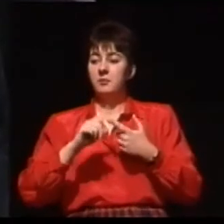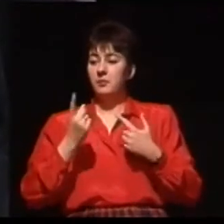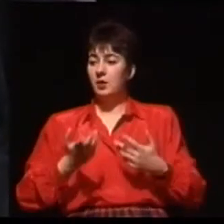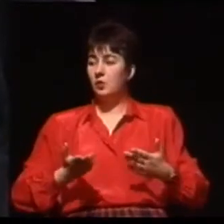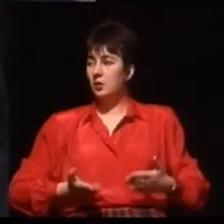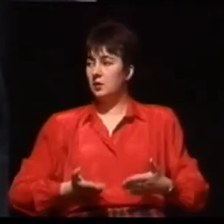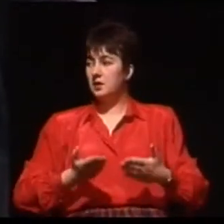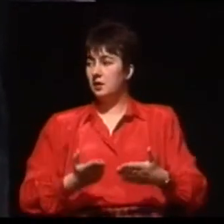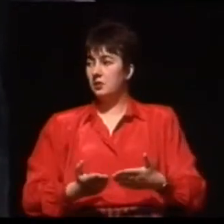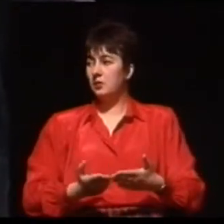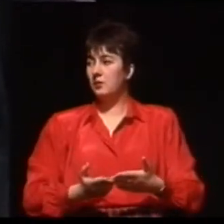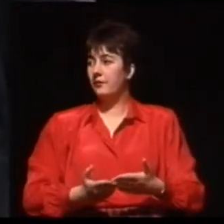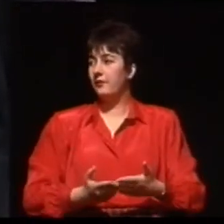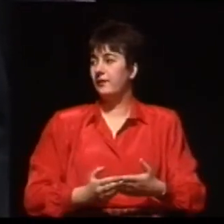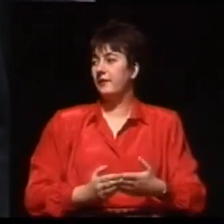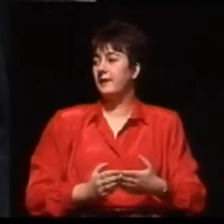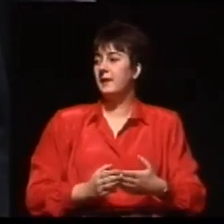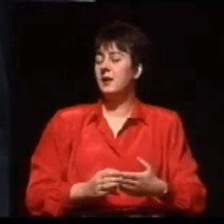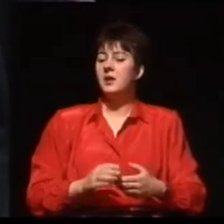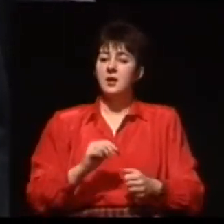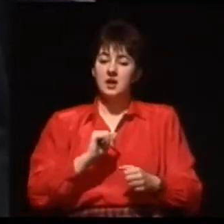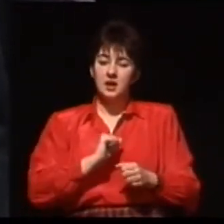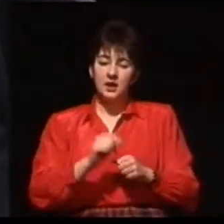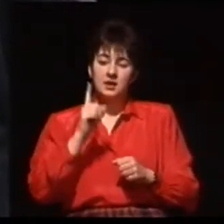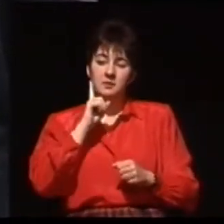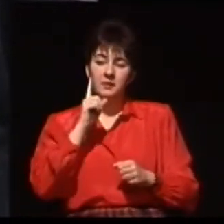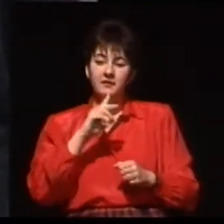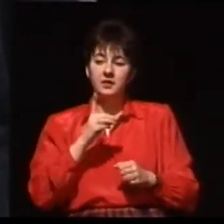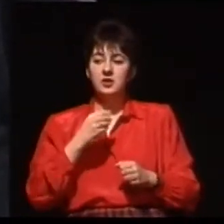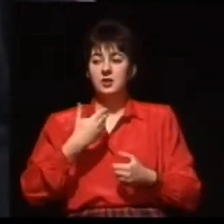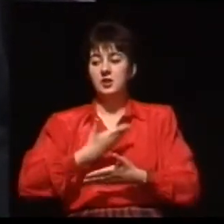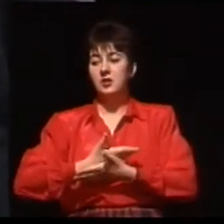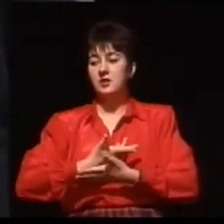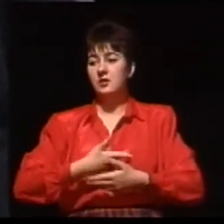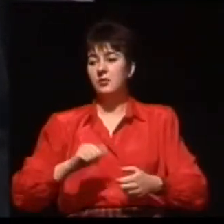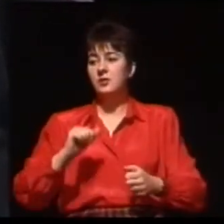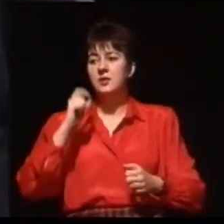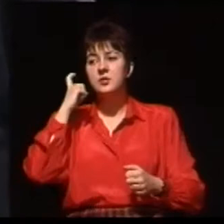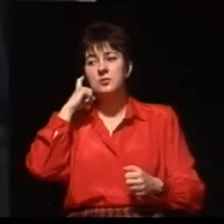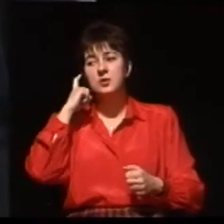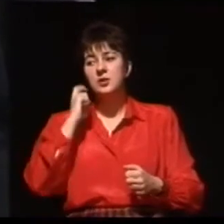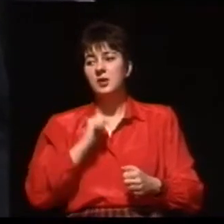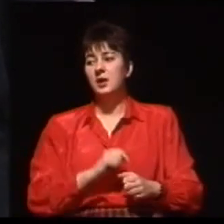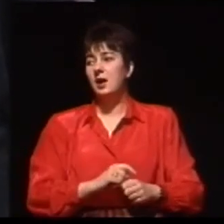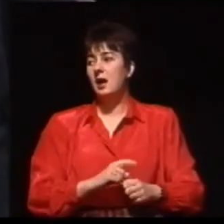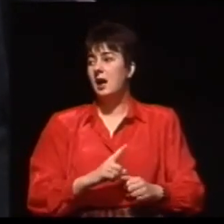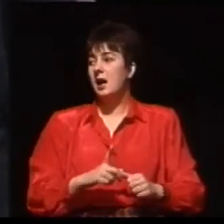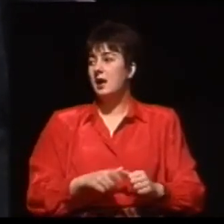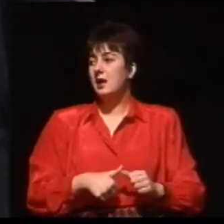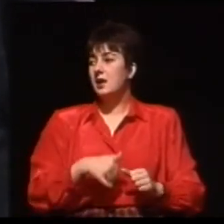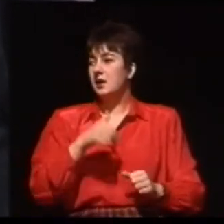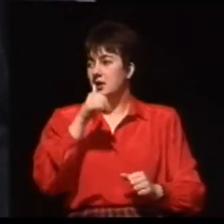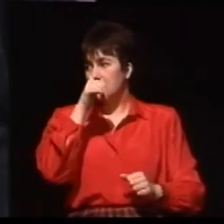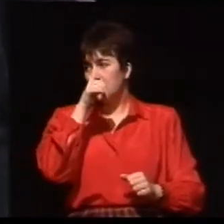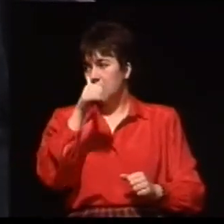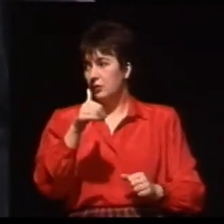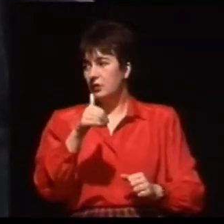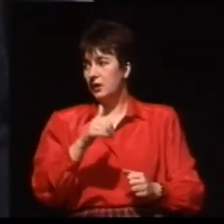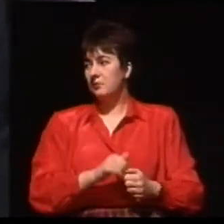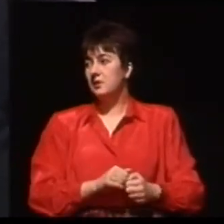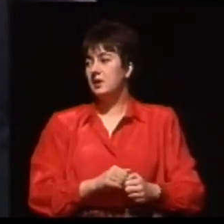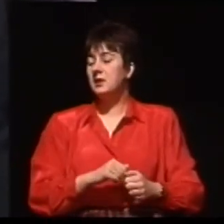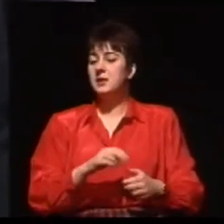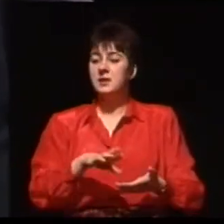że my mamy pewność, że dziecko nie słyszy. Natomiast my możemy, zbierając starannie wywiad od matki i